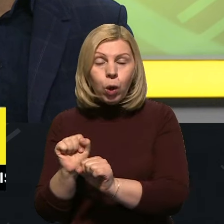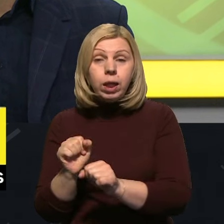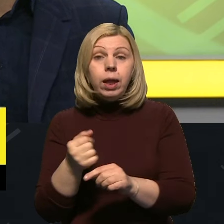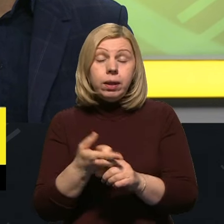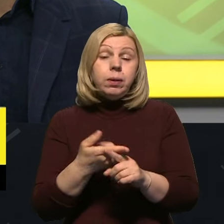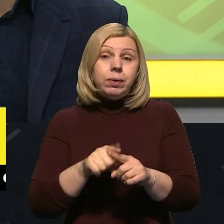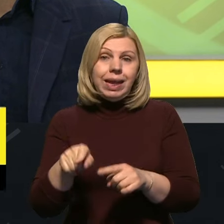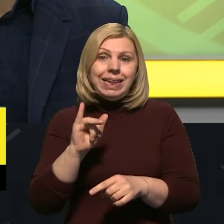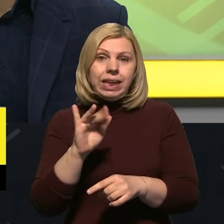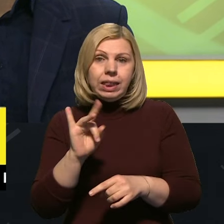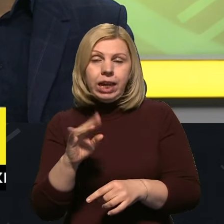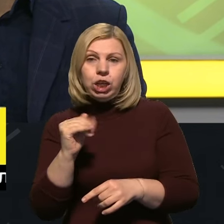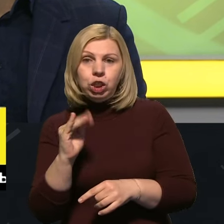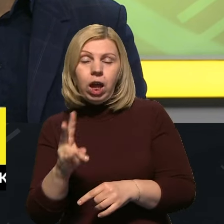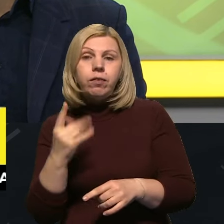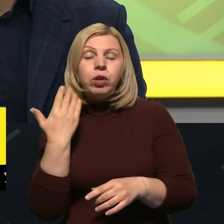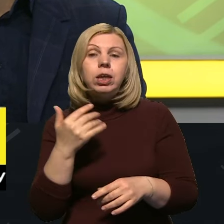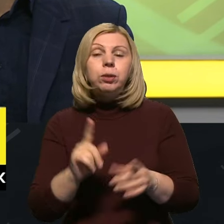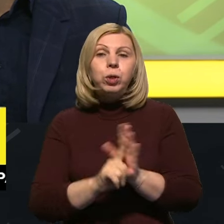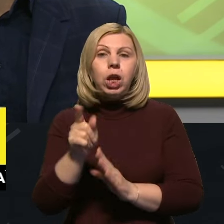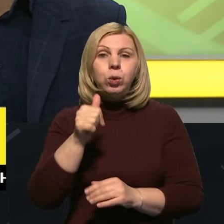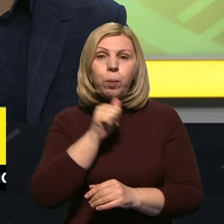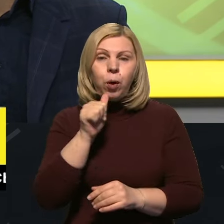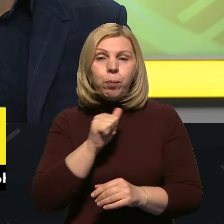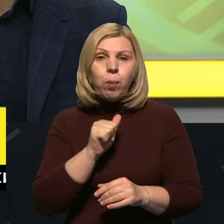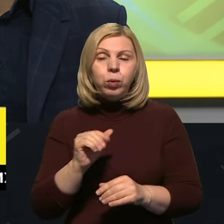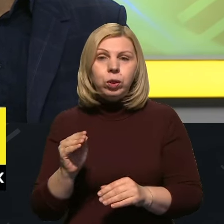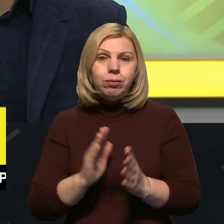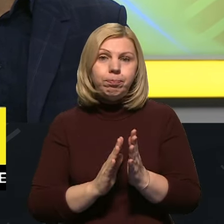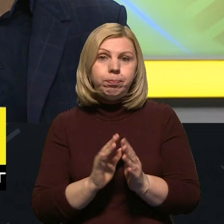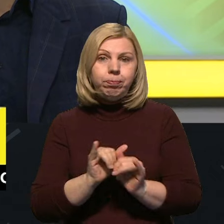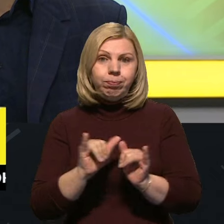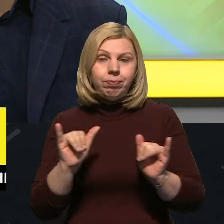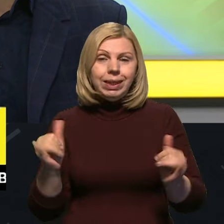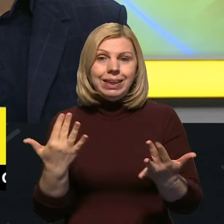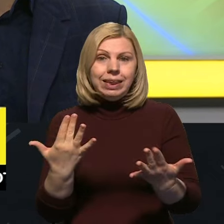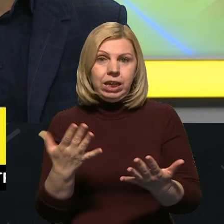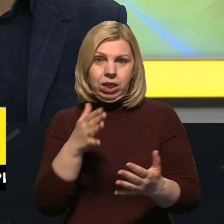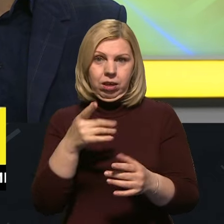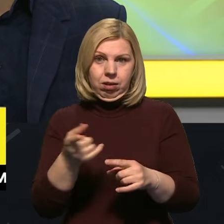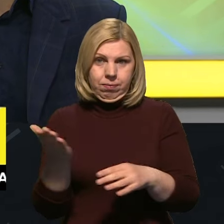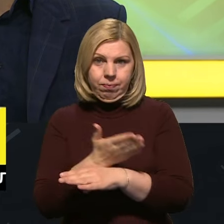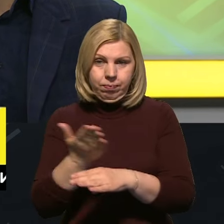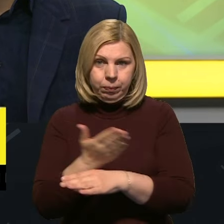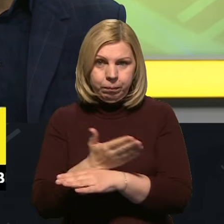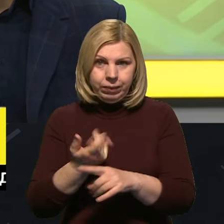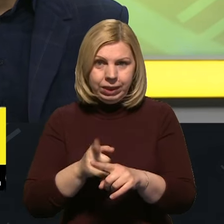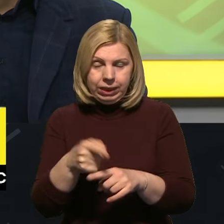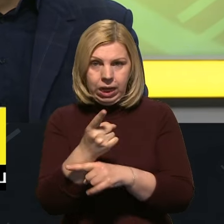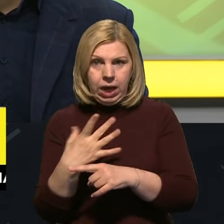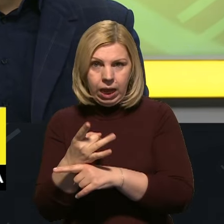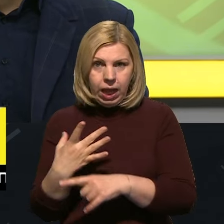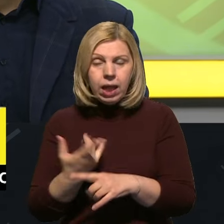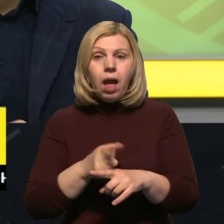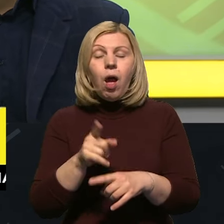спочатку вони спробують наростити кількість одночасного залпів цих ракет. Тут